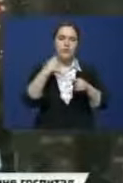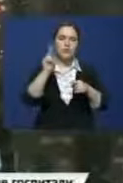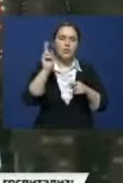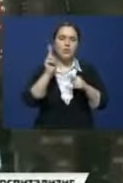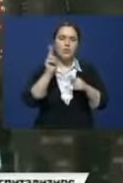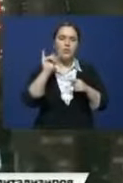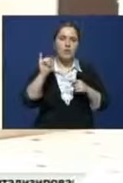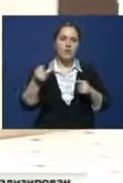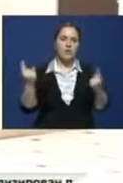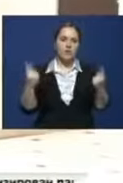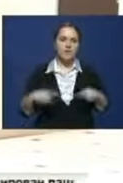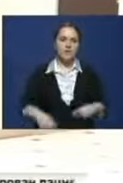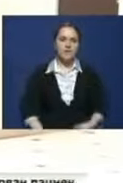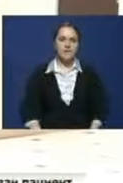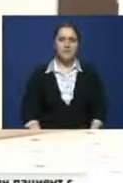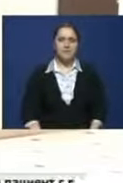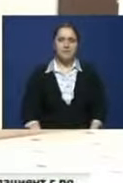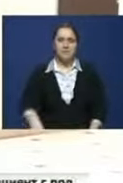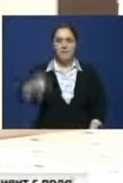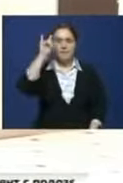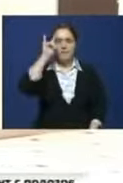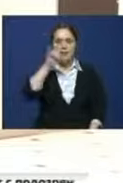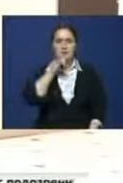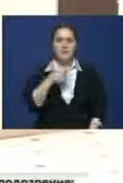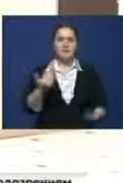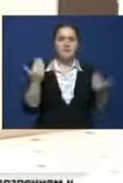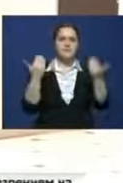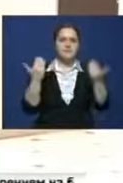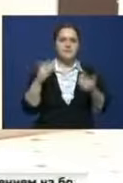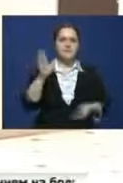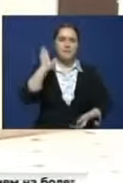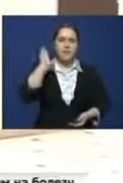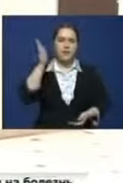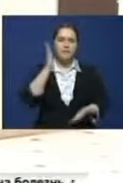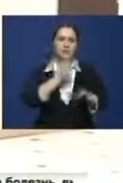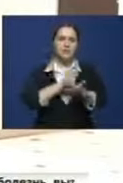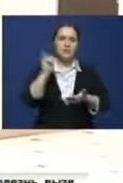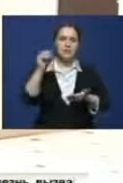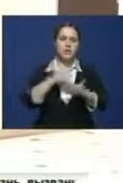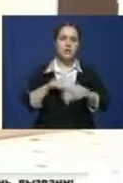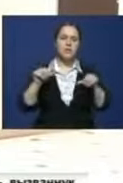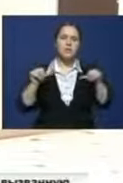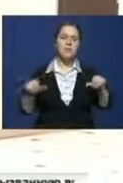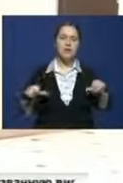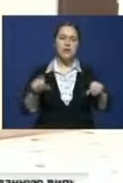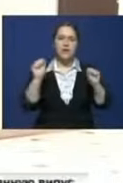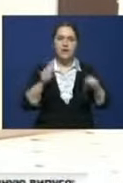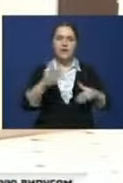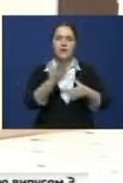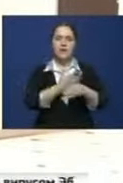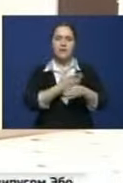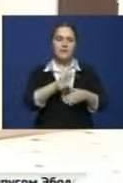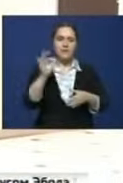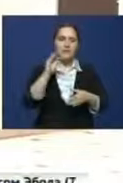Казахстан одна из тех стран, кто уже на данном этапе будет иметь правовую возможность оказывать официальную